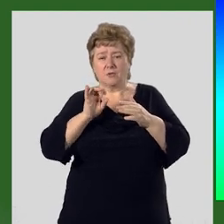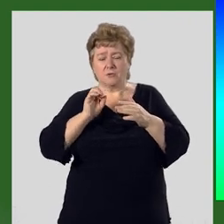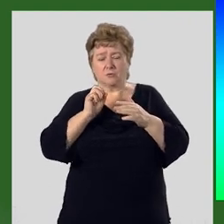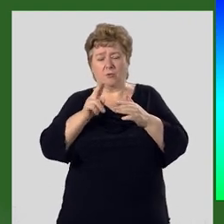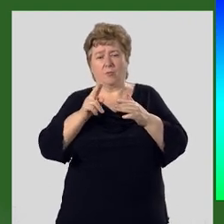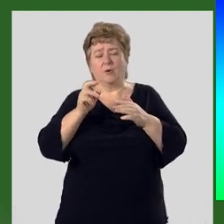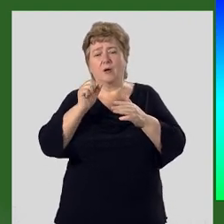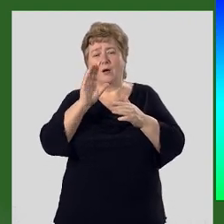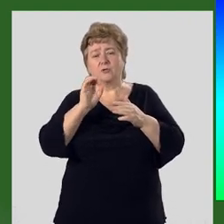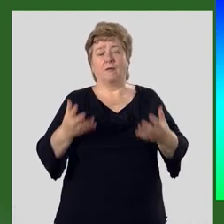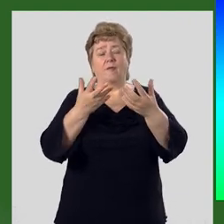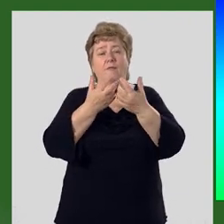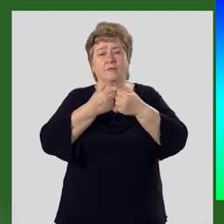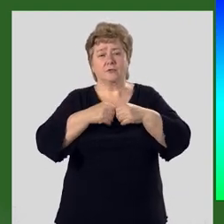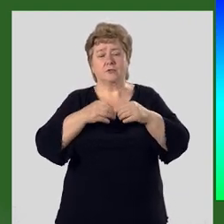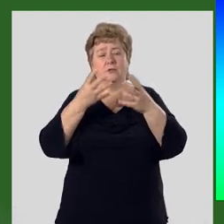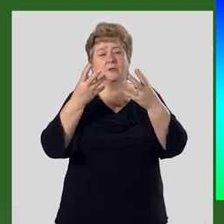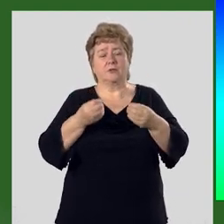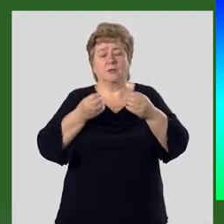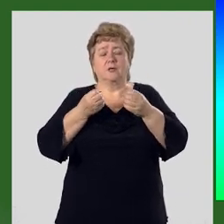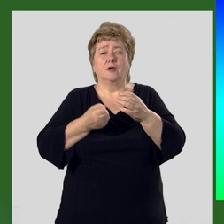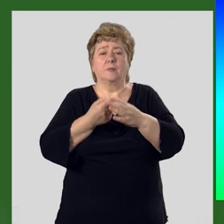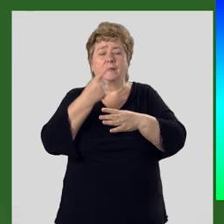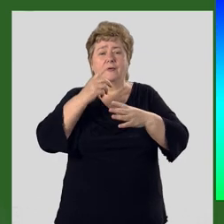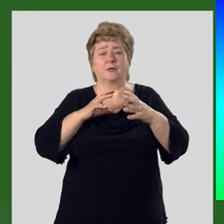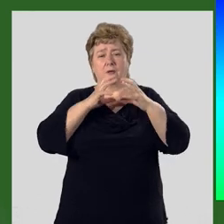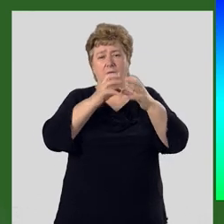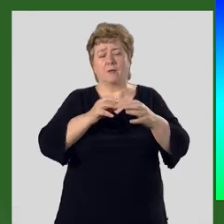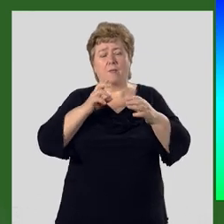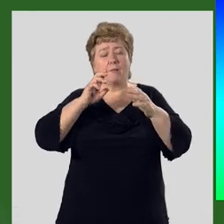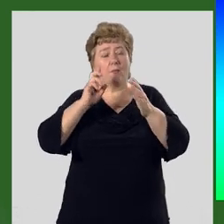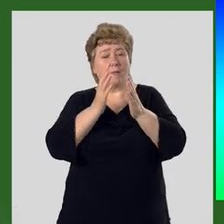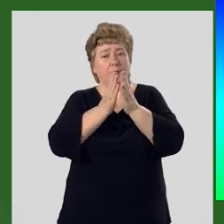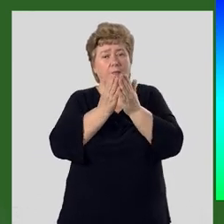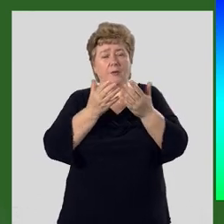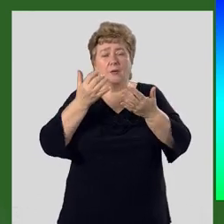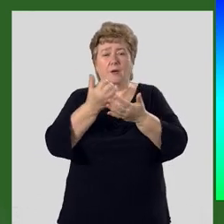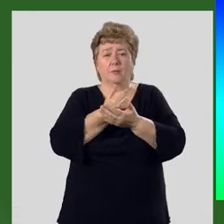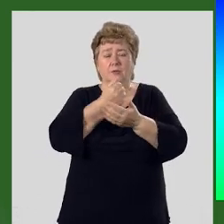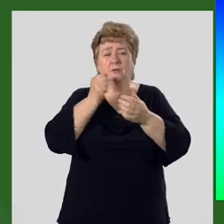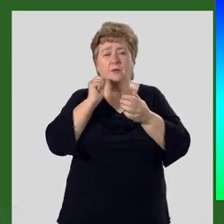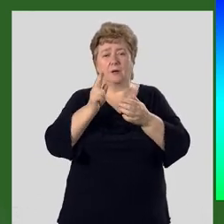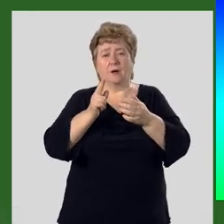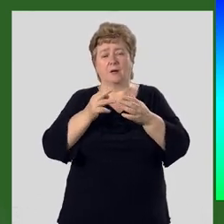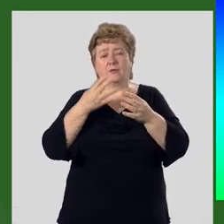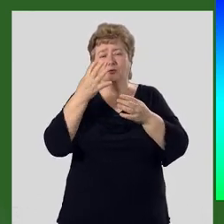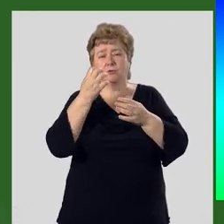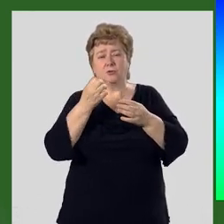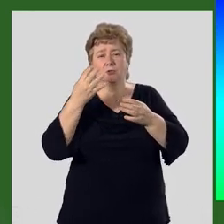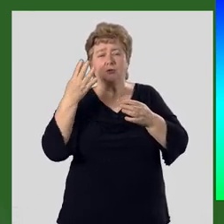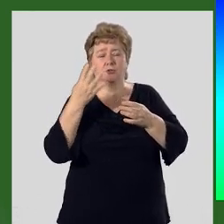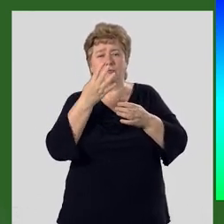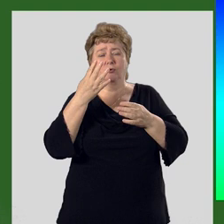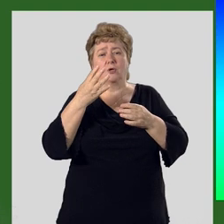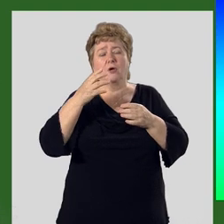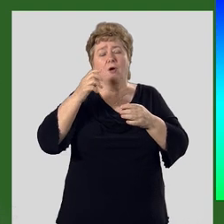Джеймс Ашер вычислил дату сотворения мира по Библии и определил ее как 404